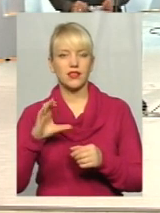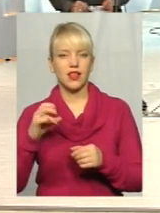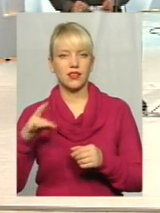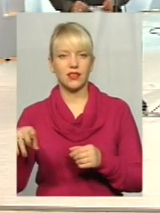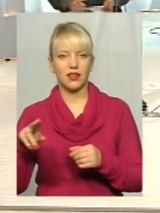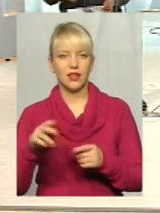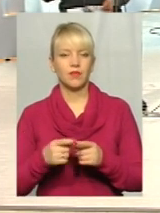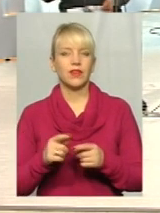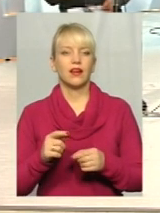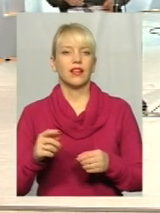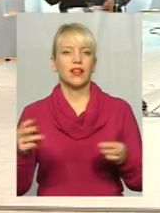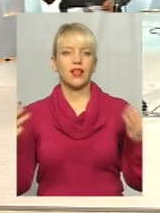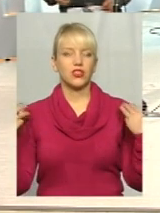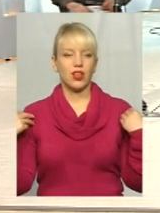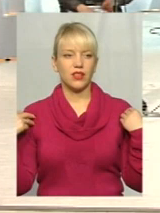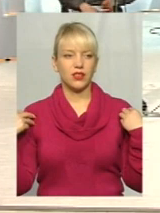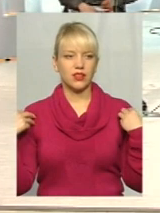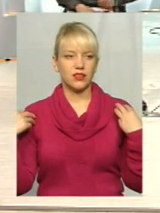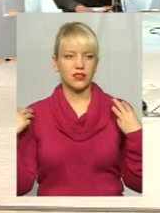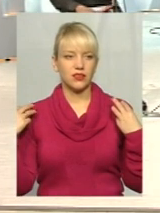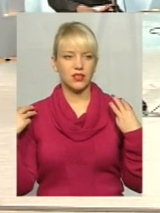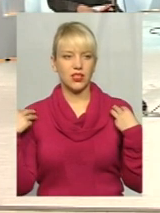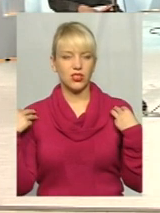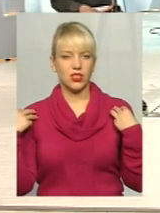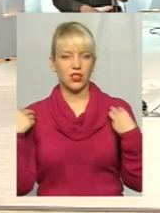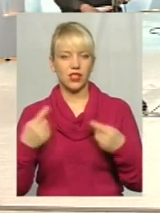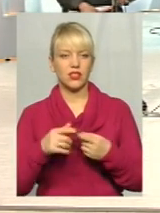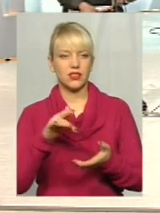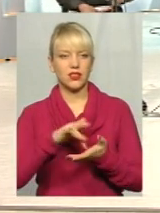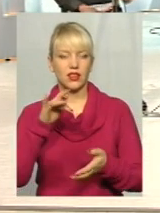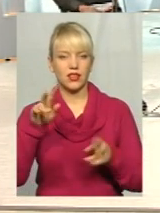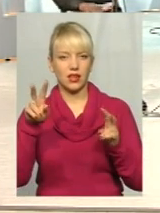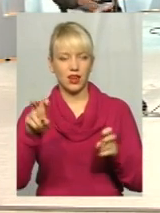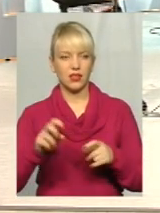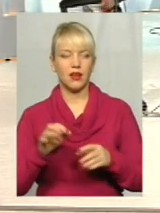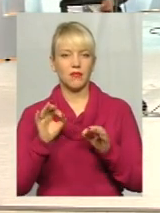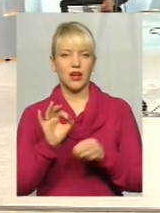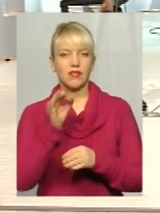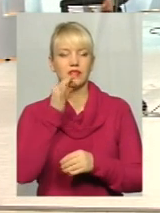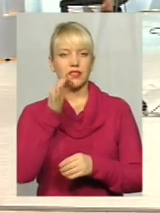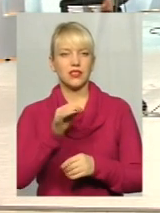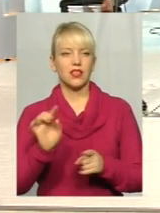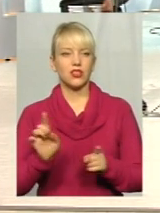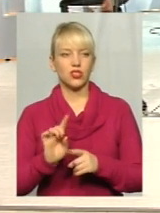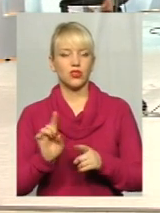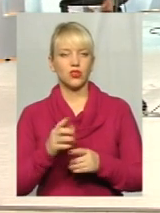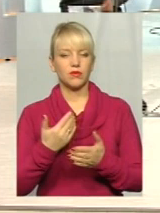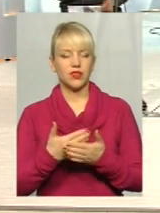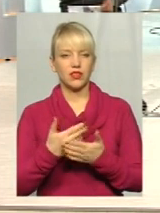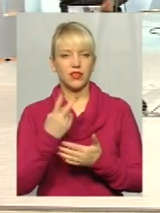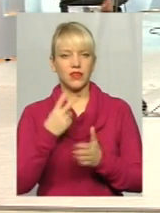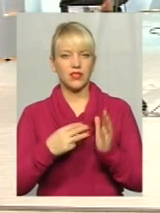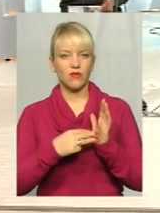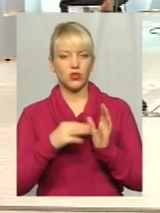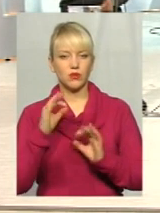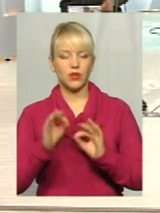УНК «Центральний», сказав, що где-то 28%. З цих